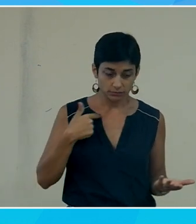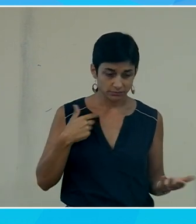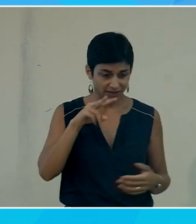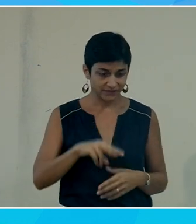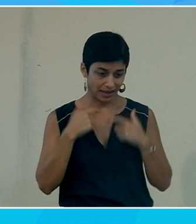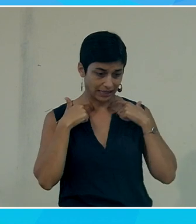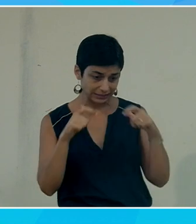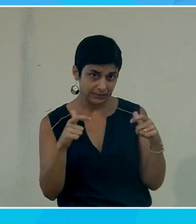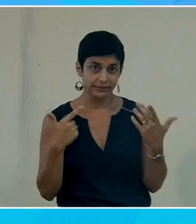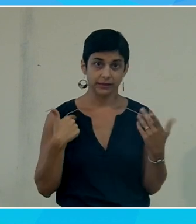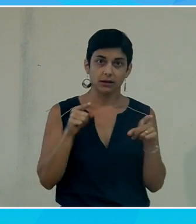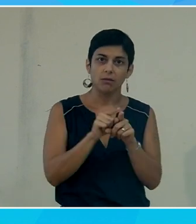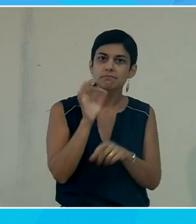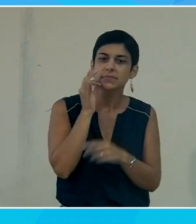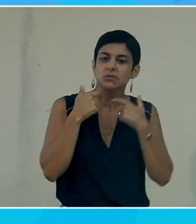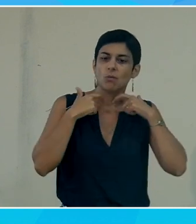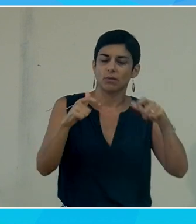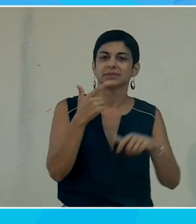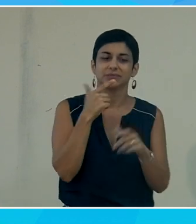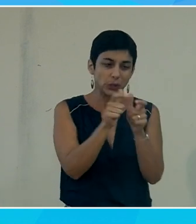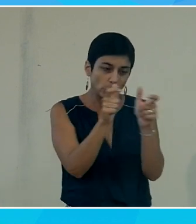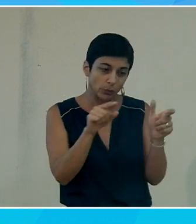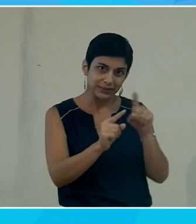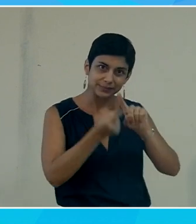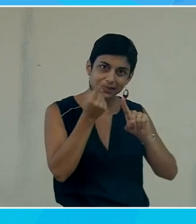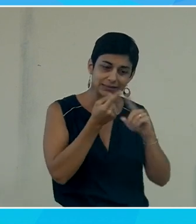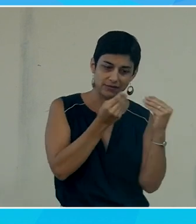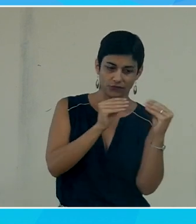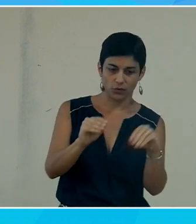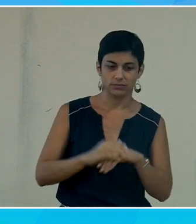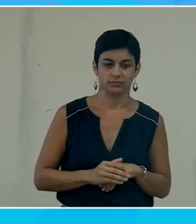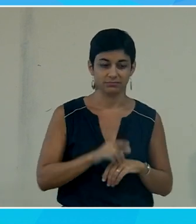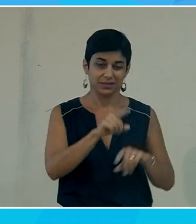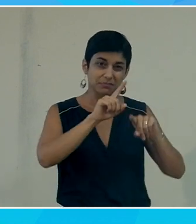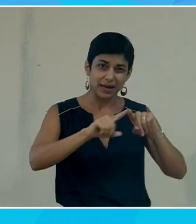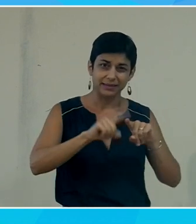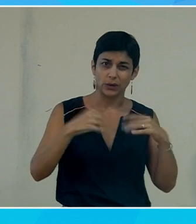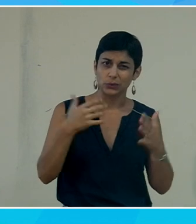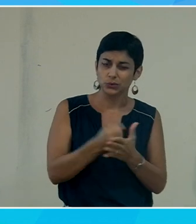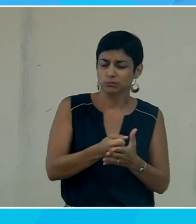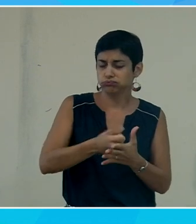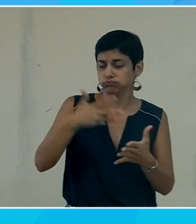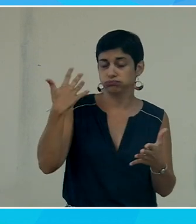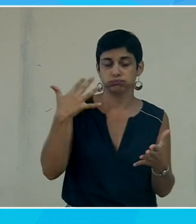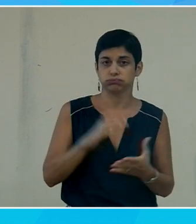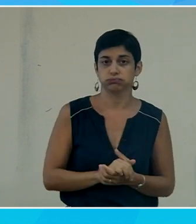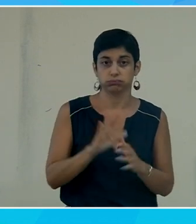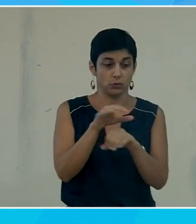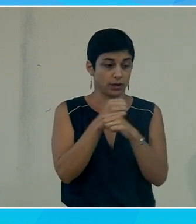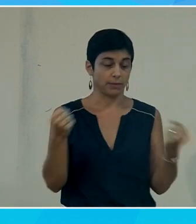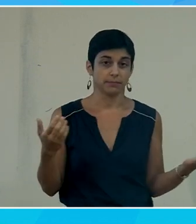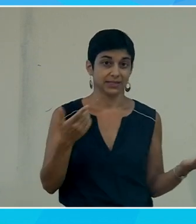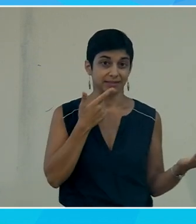c'était une niche c'est à dire que c'était des sociétés spécialisées c'était du matériel qui coûtait extrêmement cher et